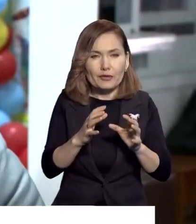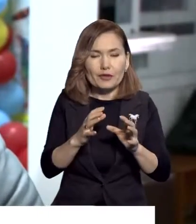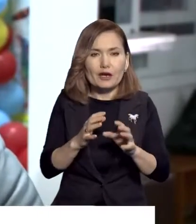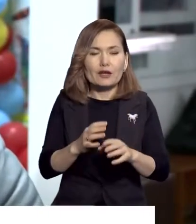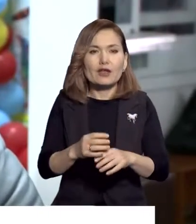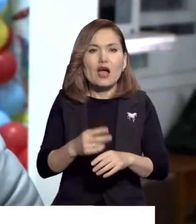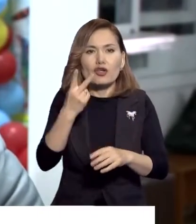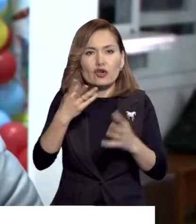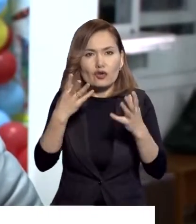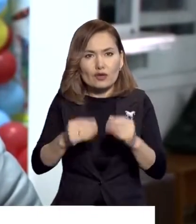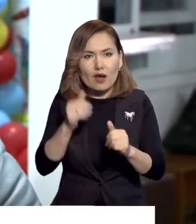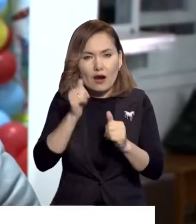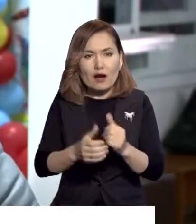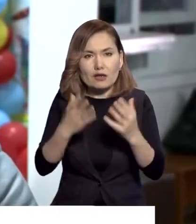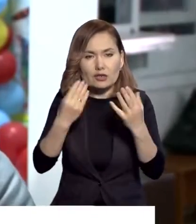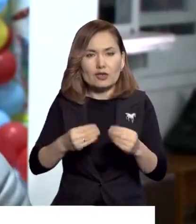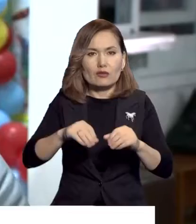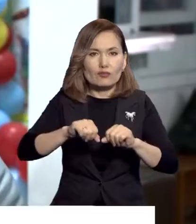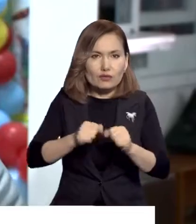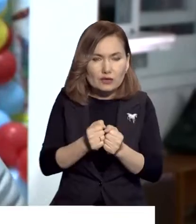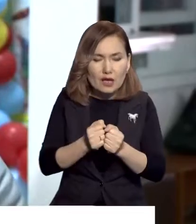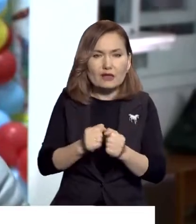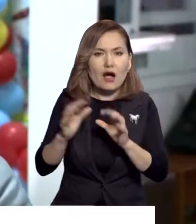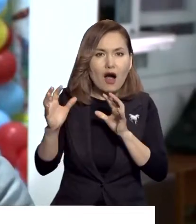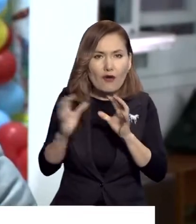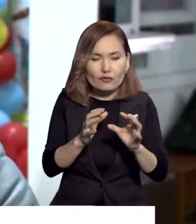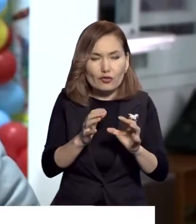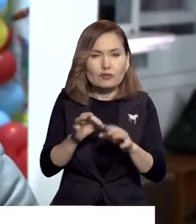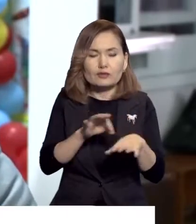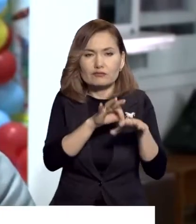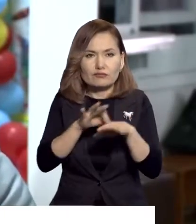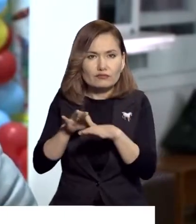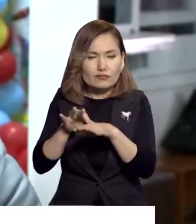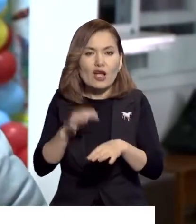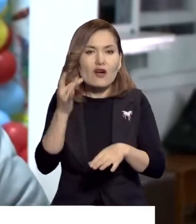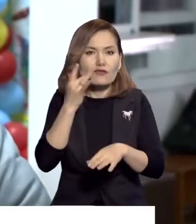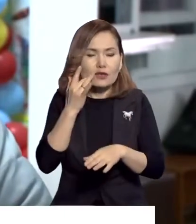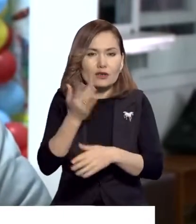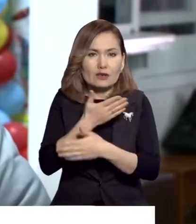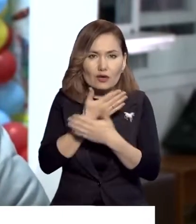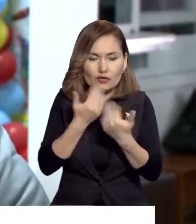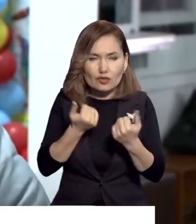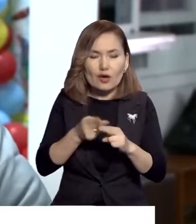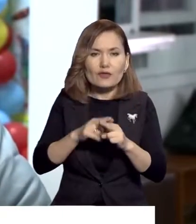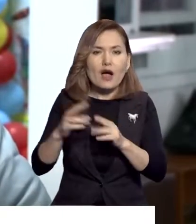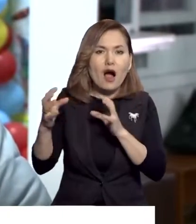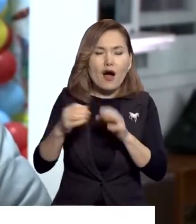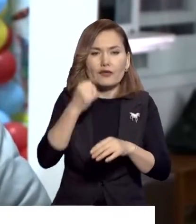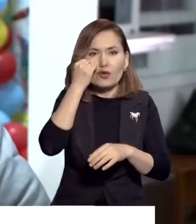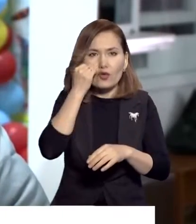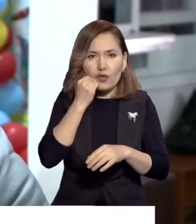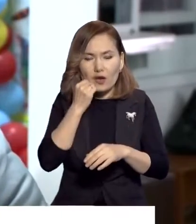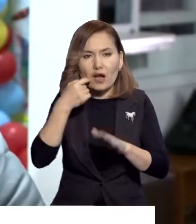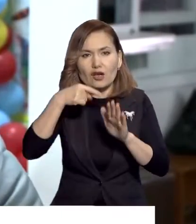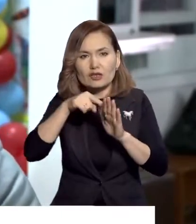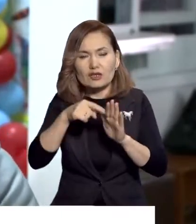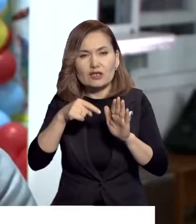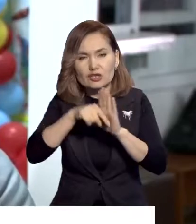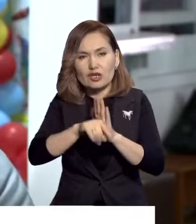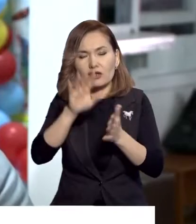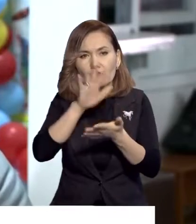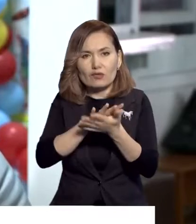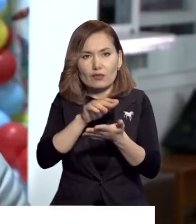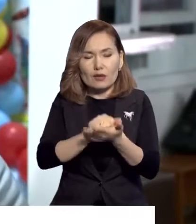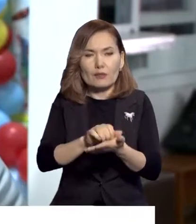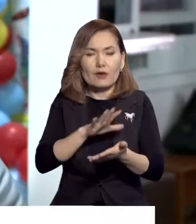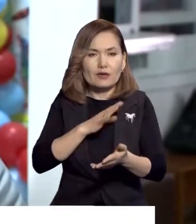күннің бірінде бұзлады, екі күннің бірінде автобус болмай қалады. Біздер осы жөнде, мұсалғы ол, мұна автобус көне, ішінің барлығы шірік, андай нелерінің